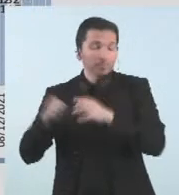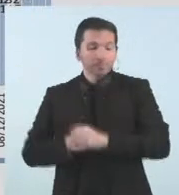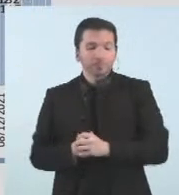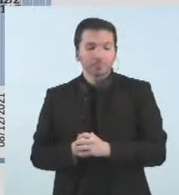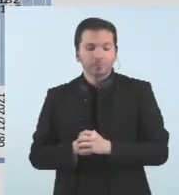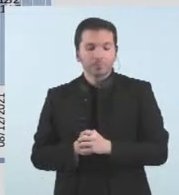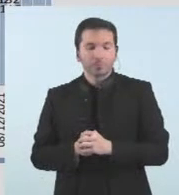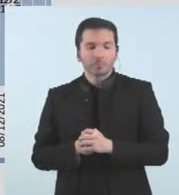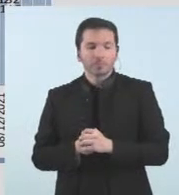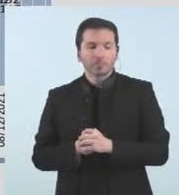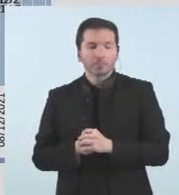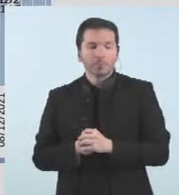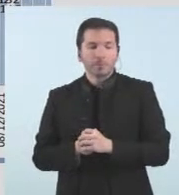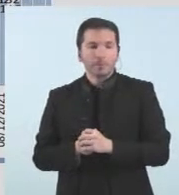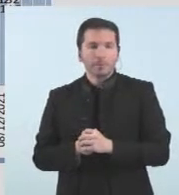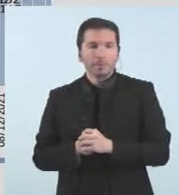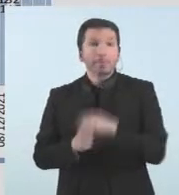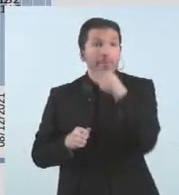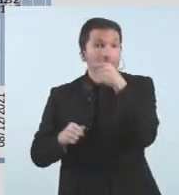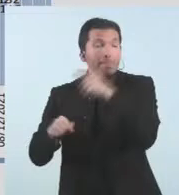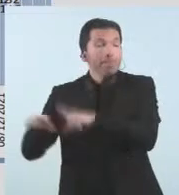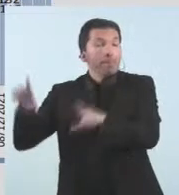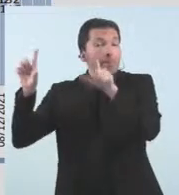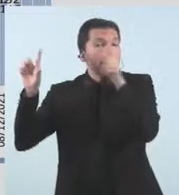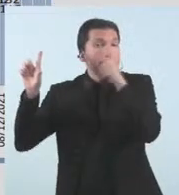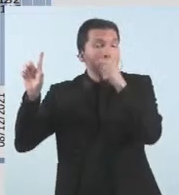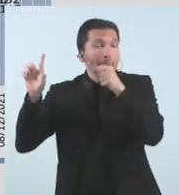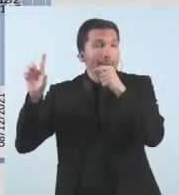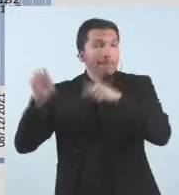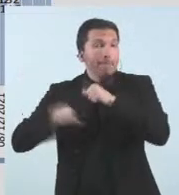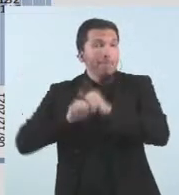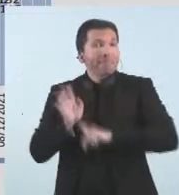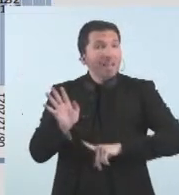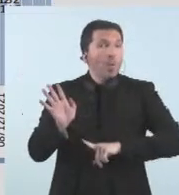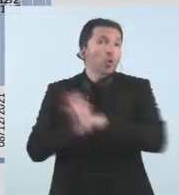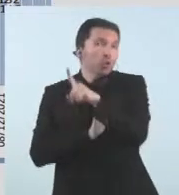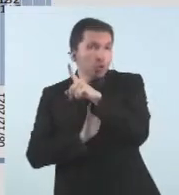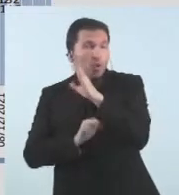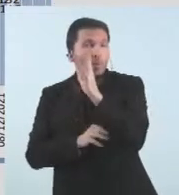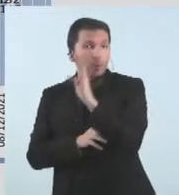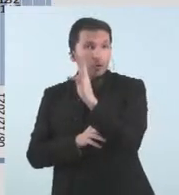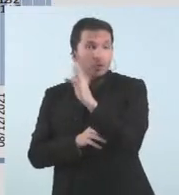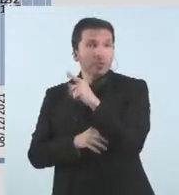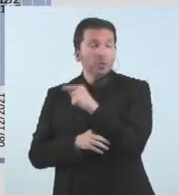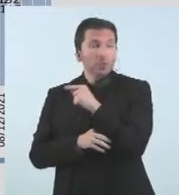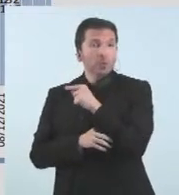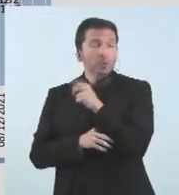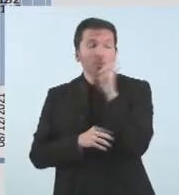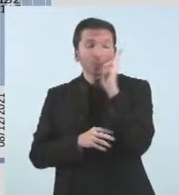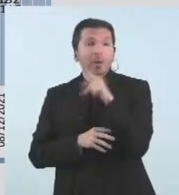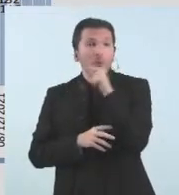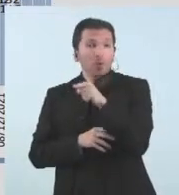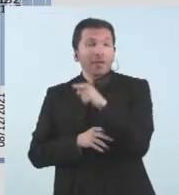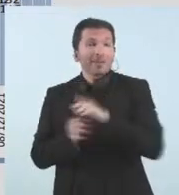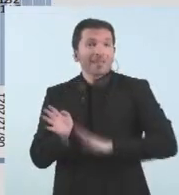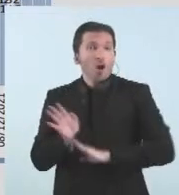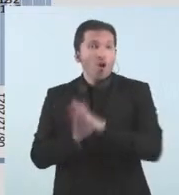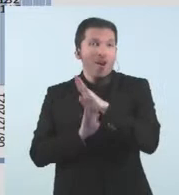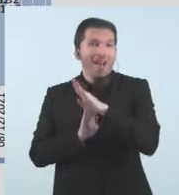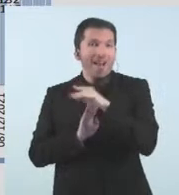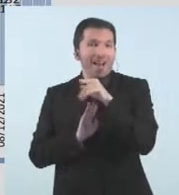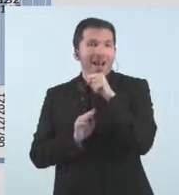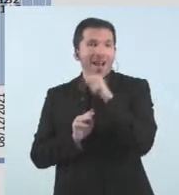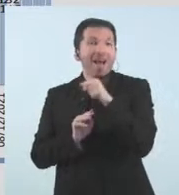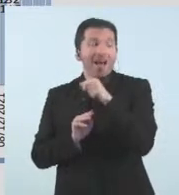En aquesta gràfica veiem, no?, com a l'evolució del nombre de casos positius, com vam patir aquesta onada delta i quan estàvem baixant, i estàvem